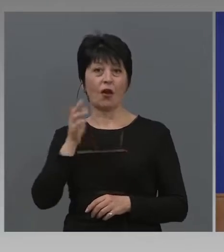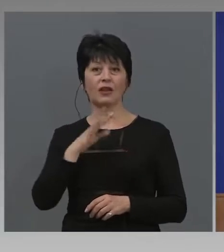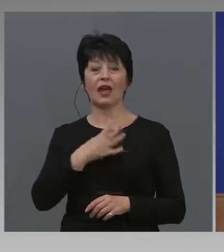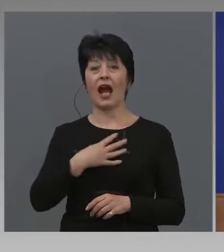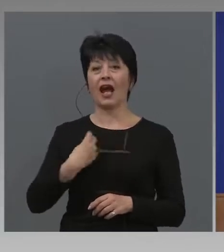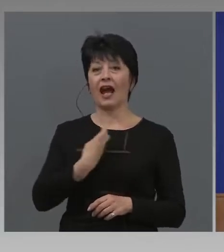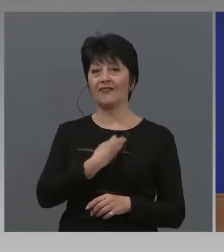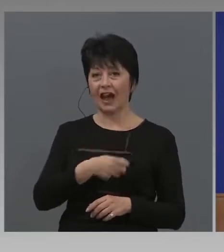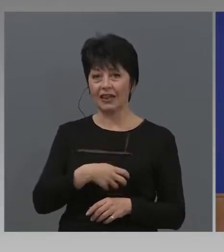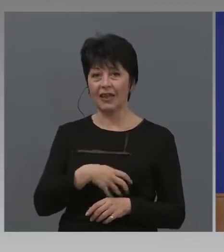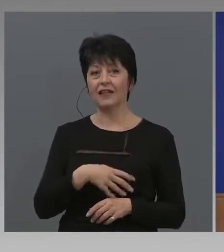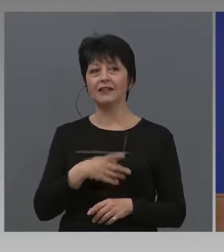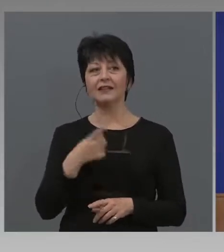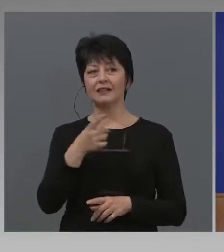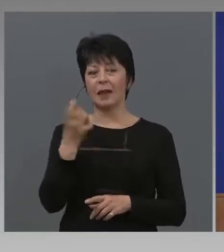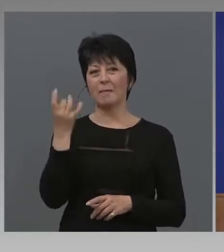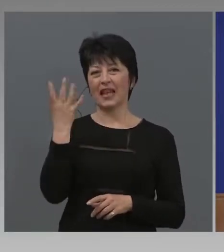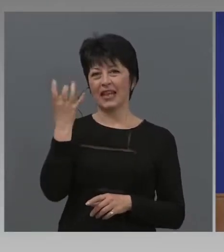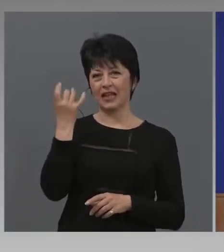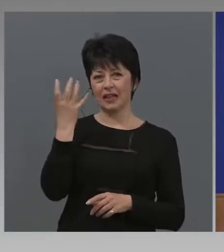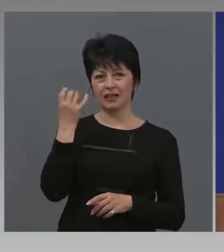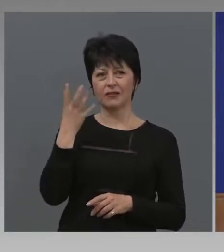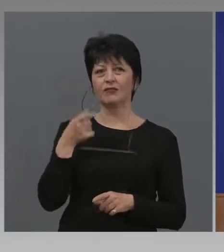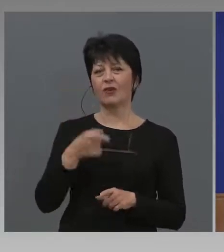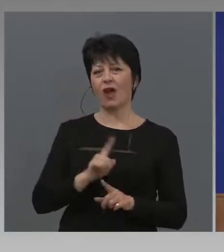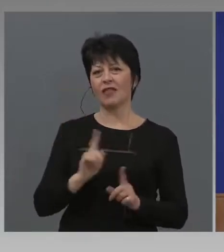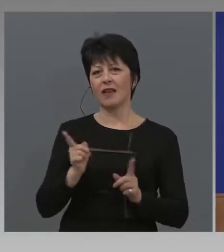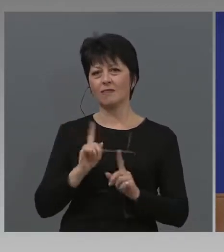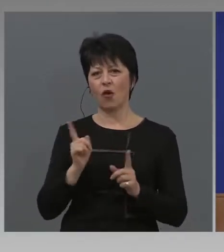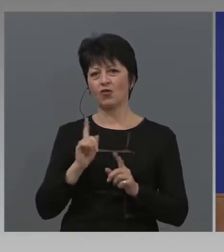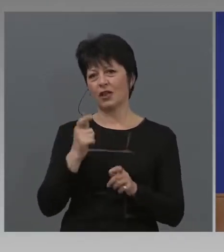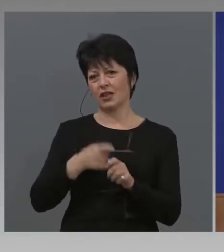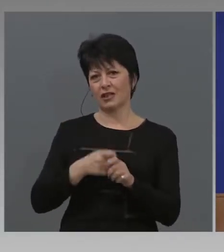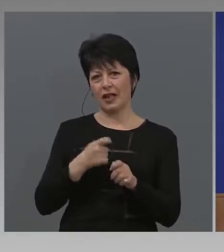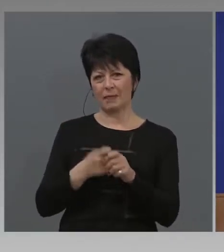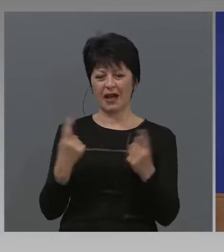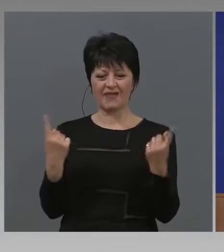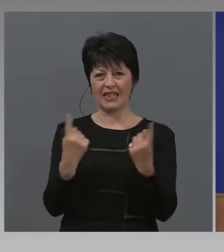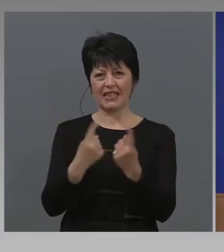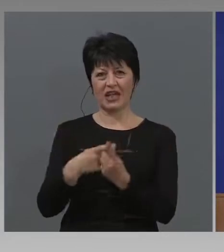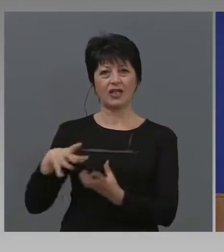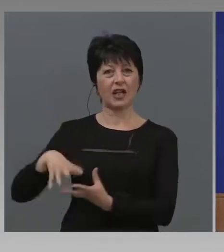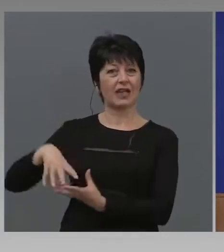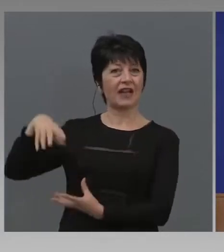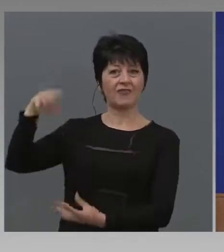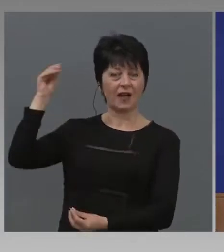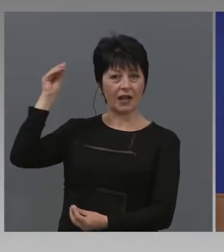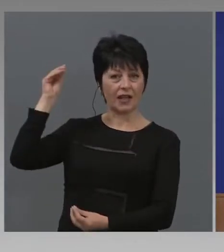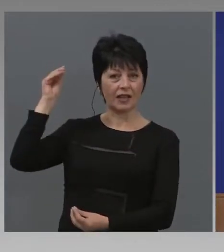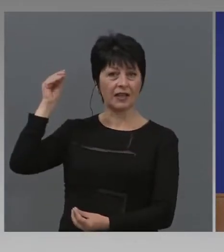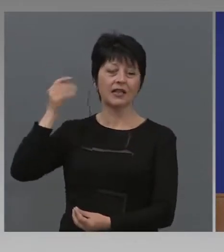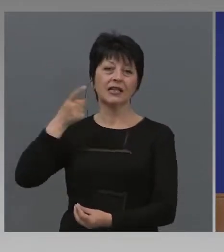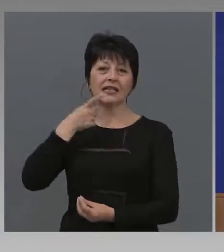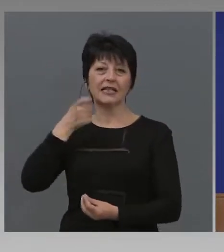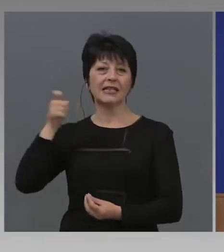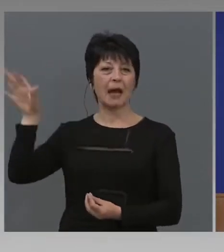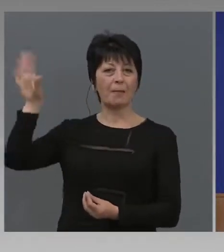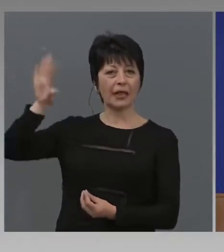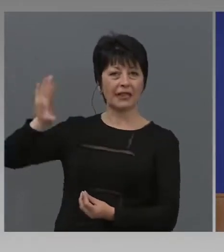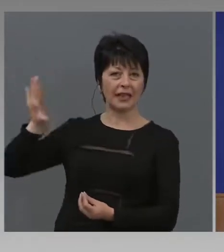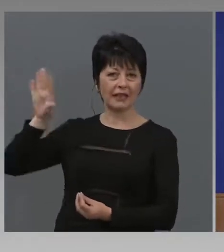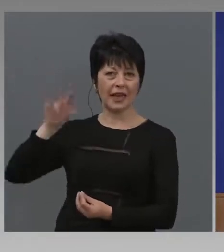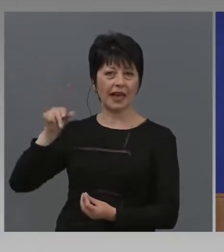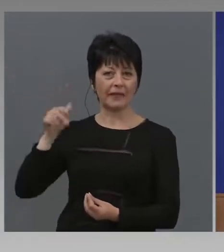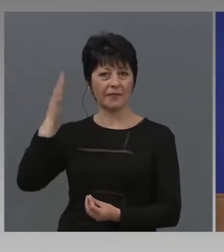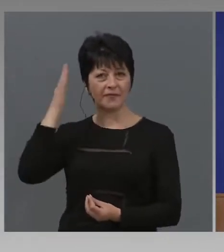случи такова преседателство, че да не може физически да се проведе нито срещата на върха с западните Балкани, но се разбрахме